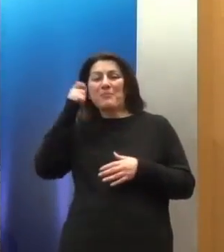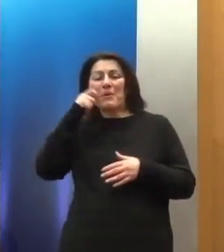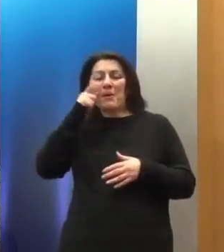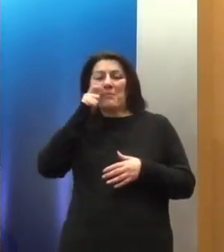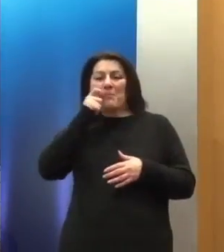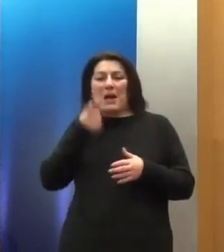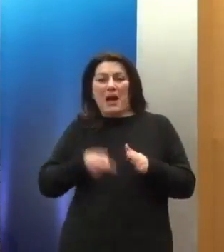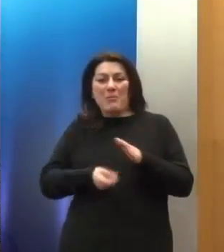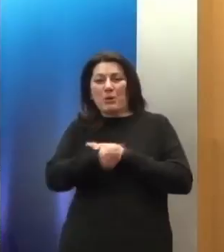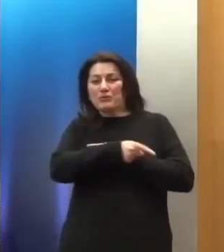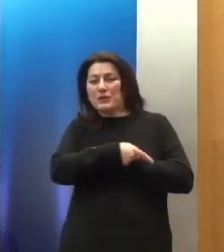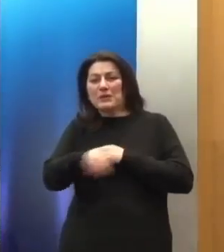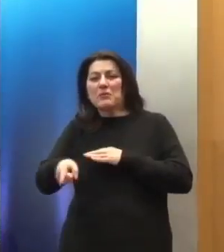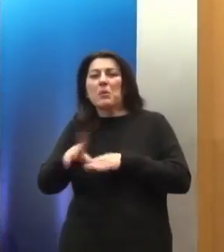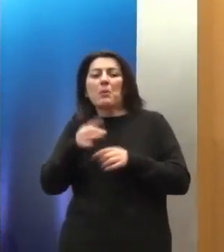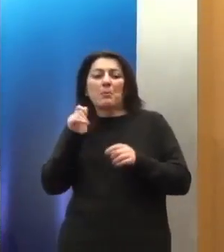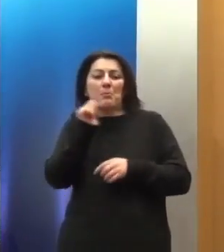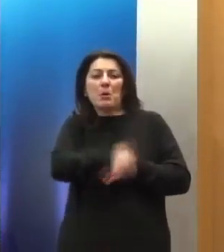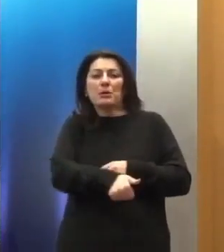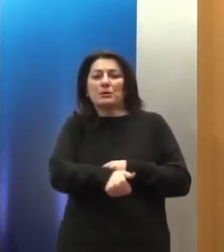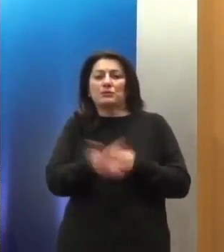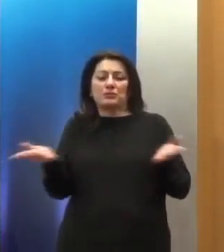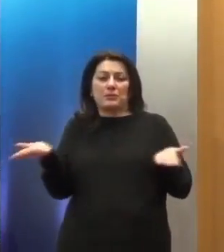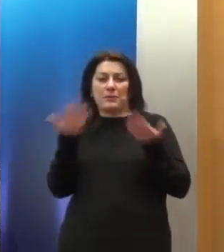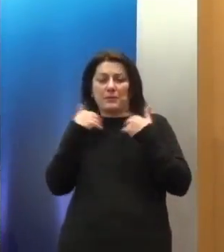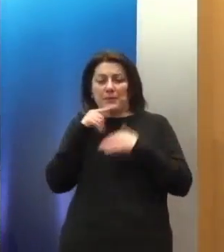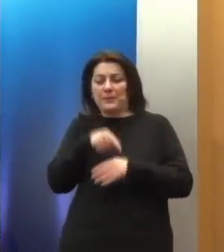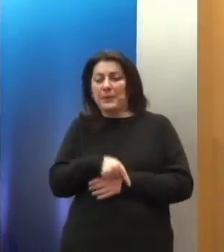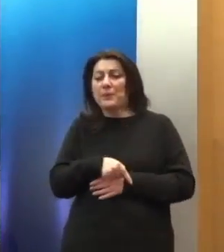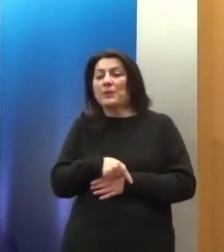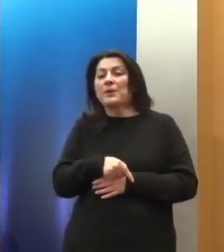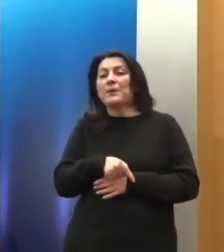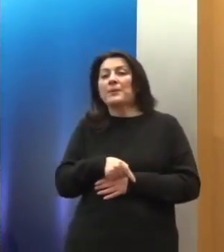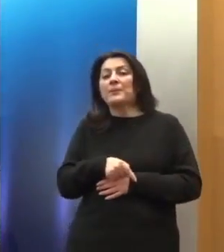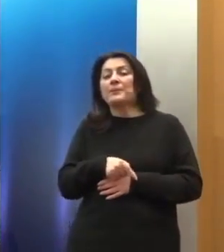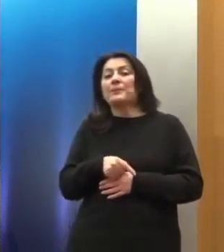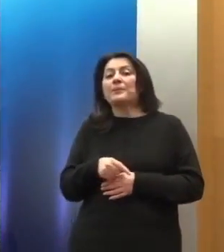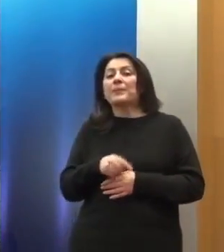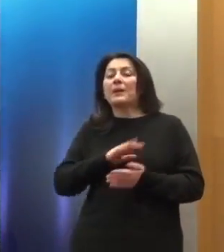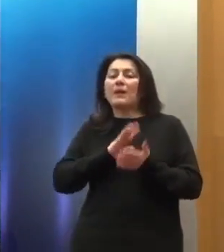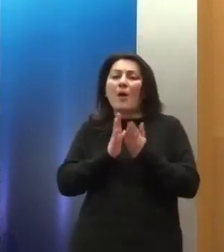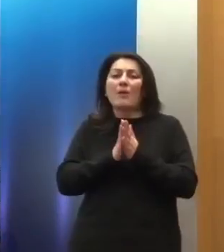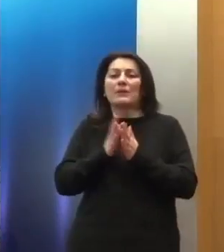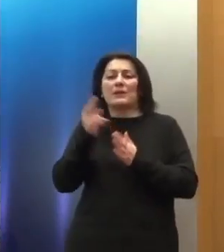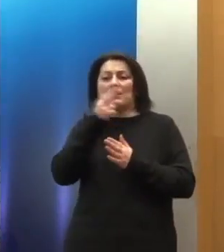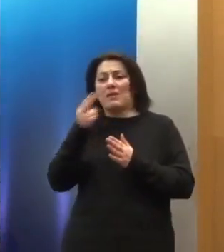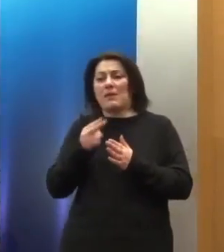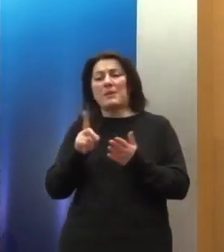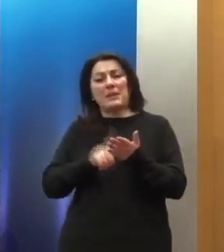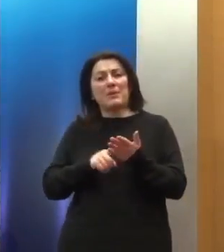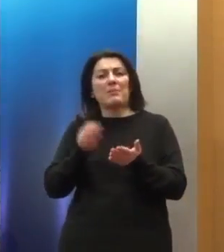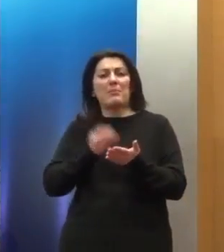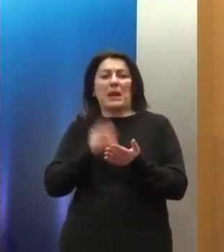το προσφυγικό και το ζήτημα του ρεφουλμόν και όλων αυτών των θεμάτων. Σε αυτά πρέπει να επανέλθει